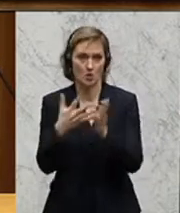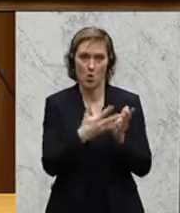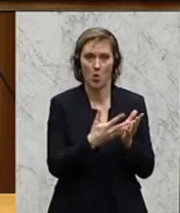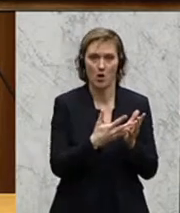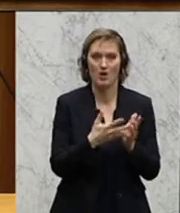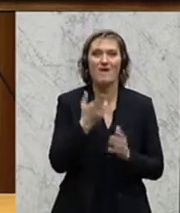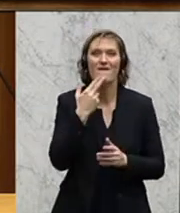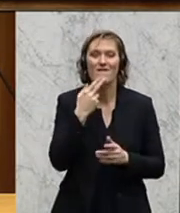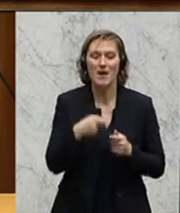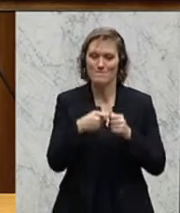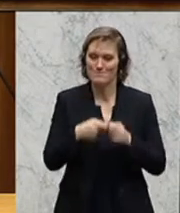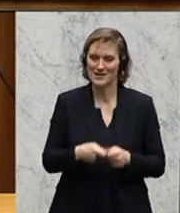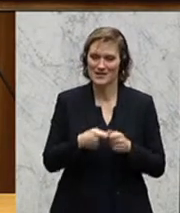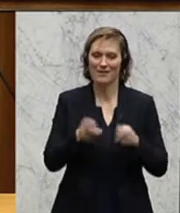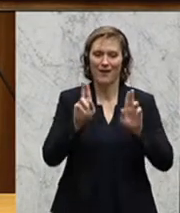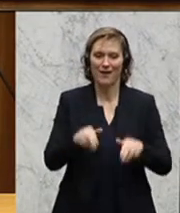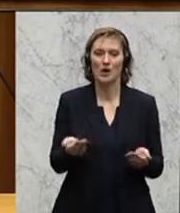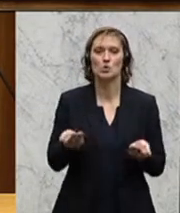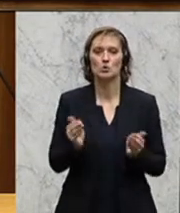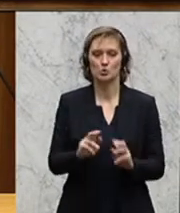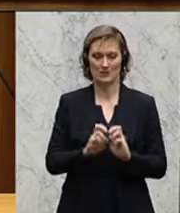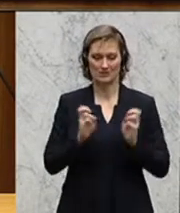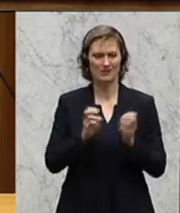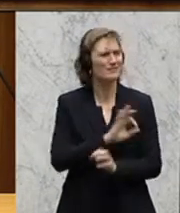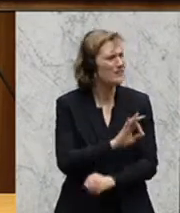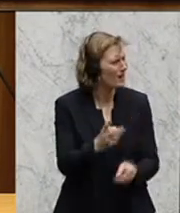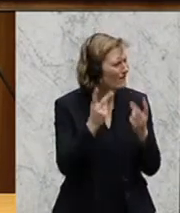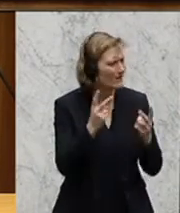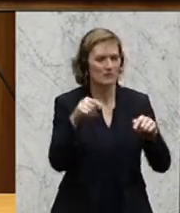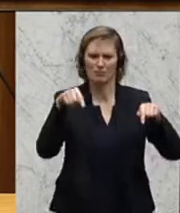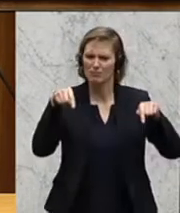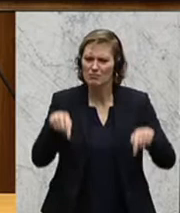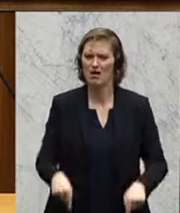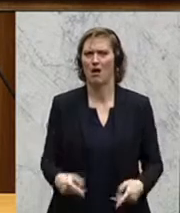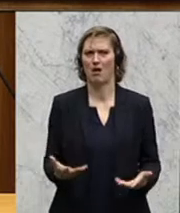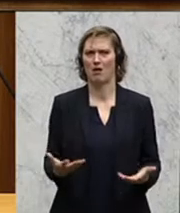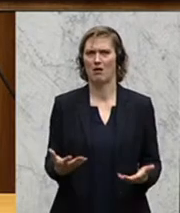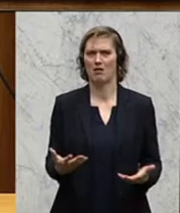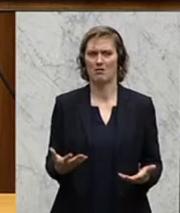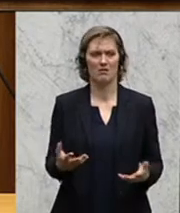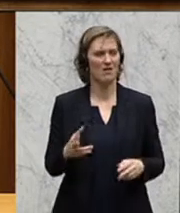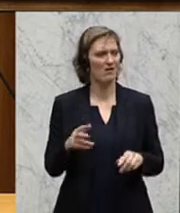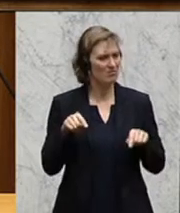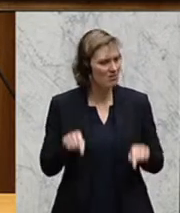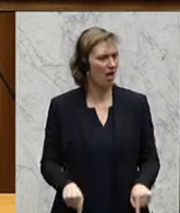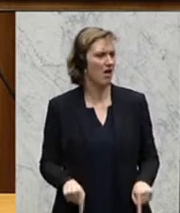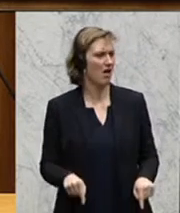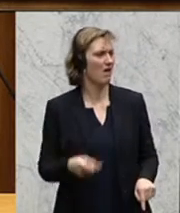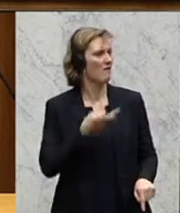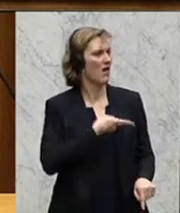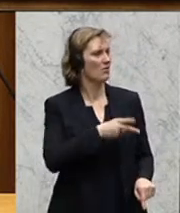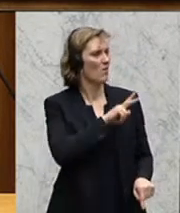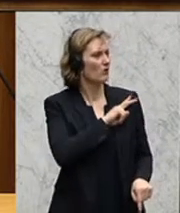Mitglieder des Rechtsschutzsenates zu haben. Es ist sehr wesentlich hier, wenn wir eine entsprechende